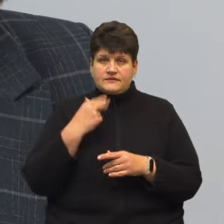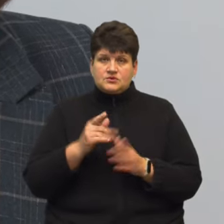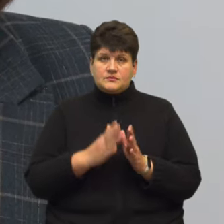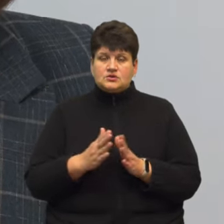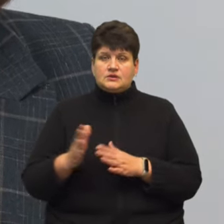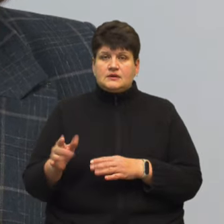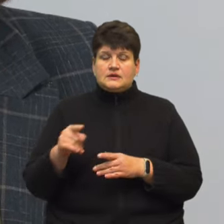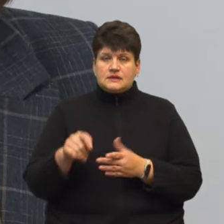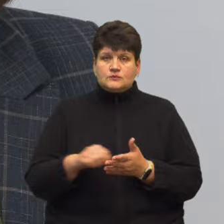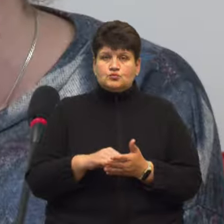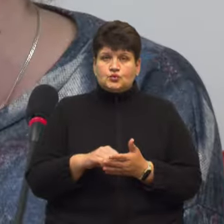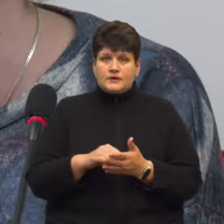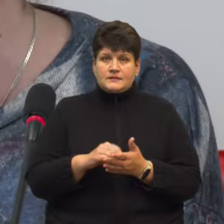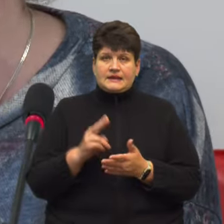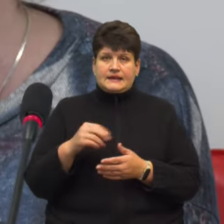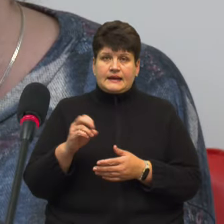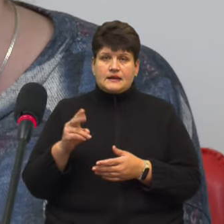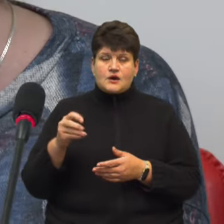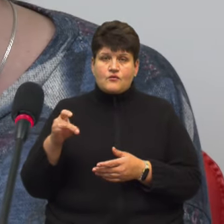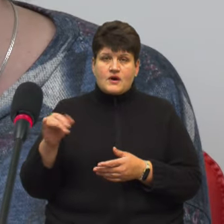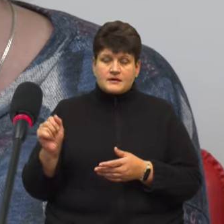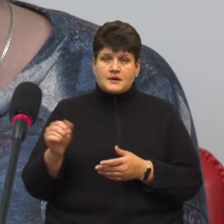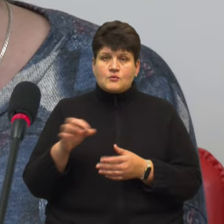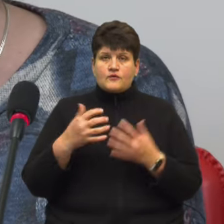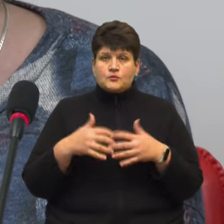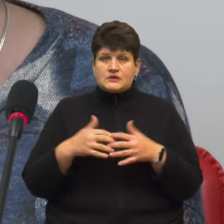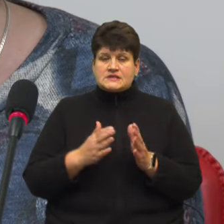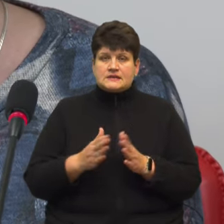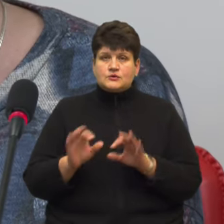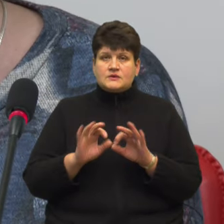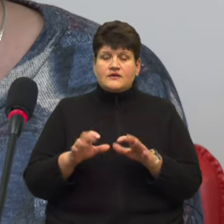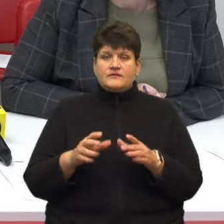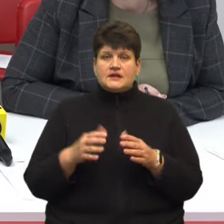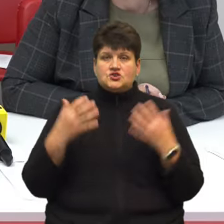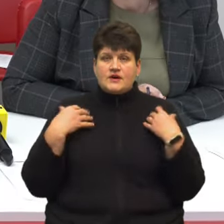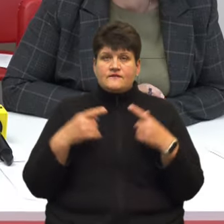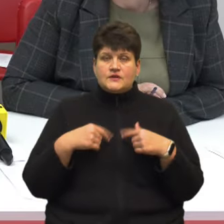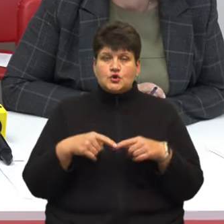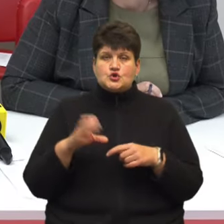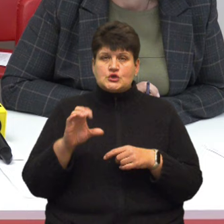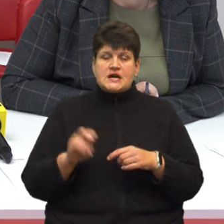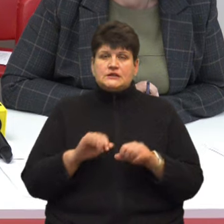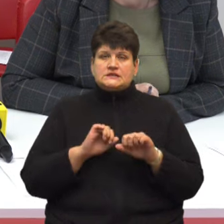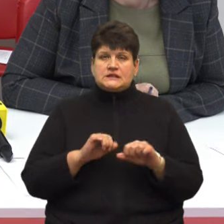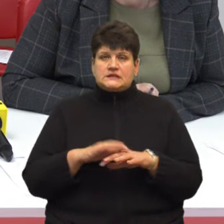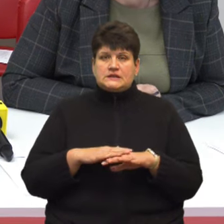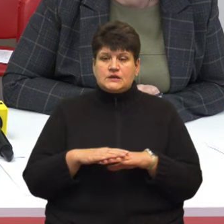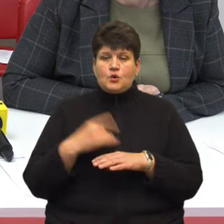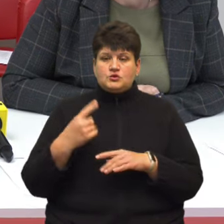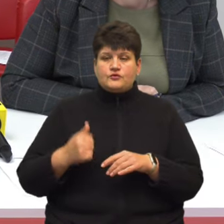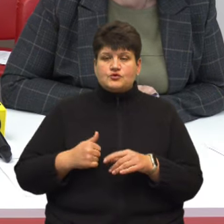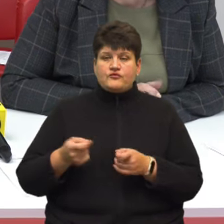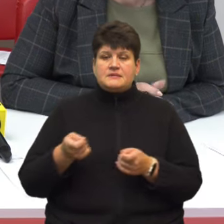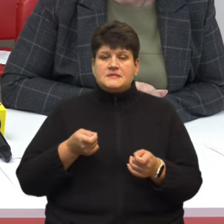самим паперовим декларуванням. Про автоматизовану систему розповіла начальниця відділу Департаменту соціального захисту населення обласної військової